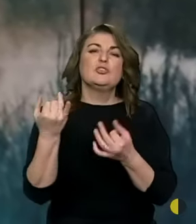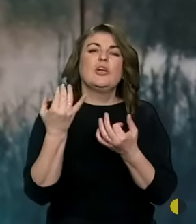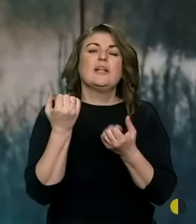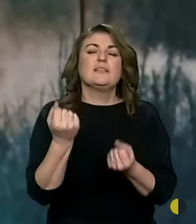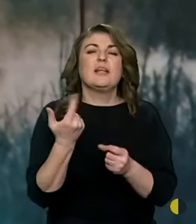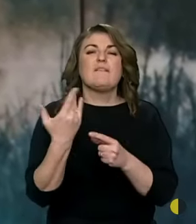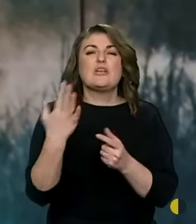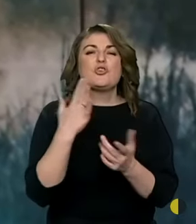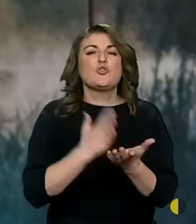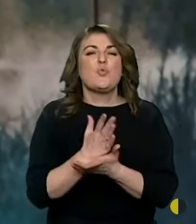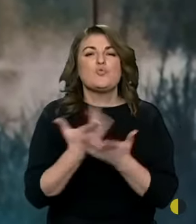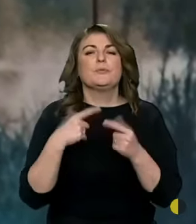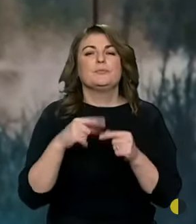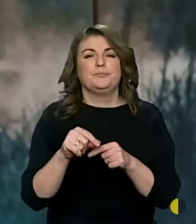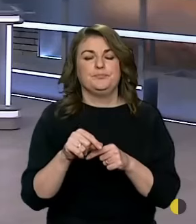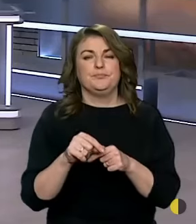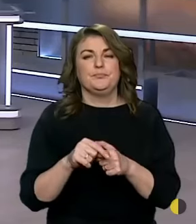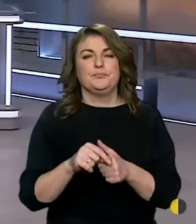зараз службу?